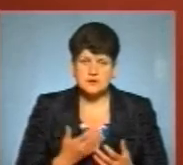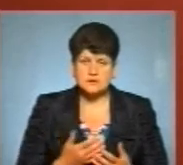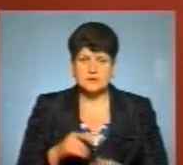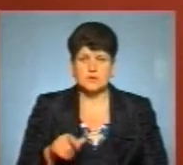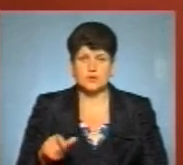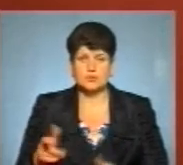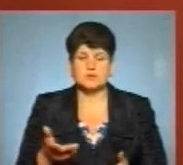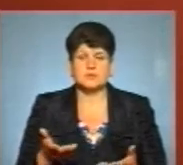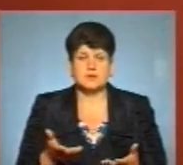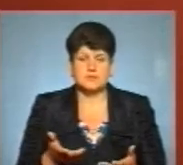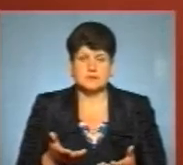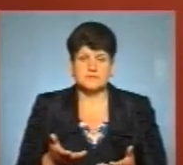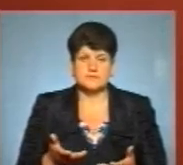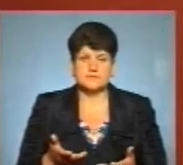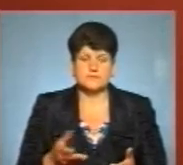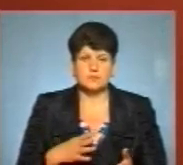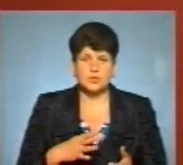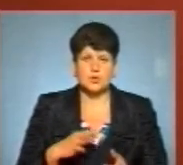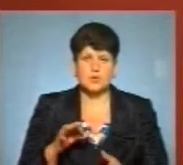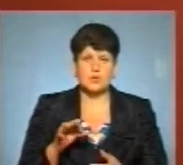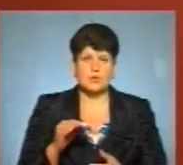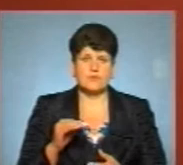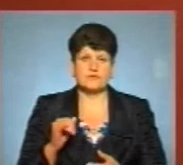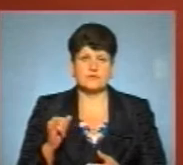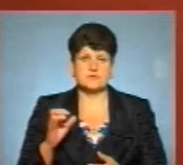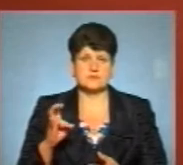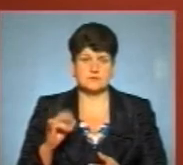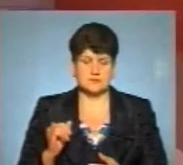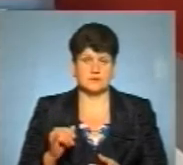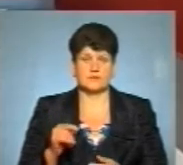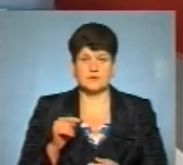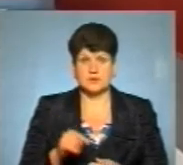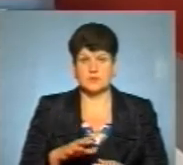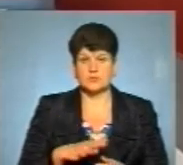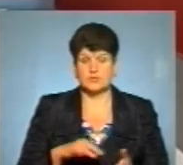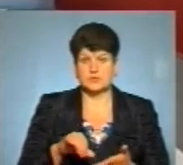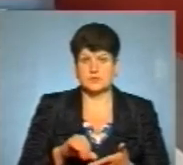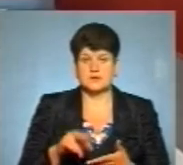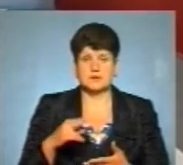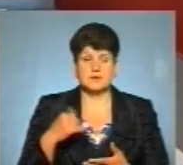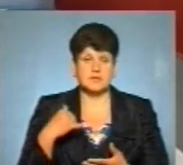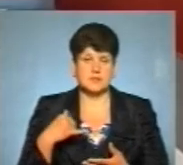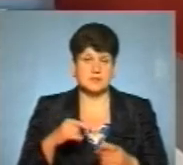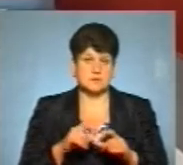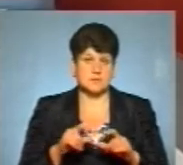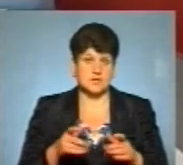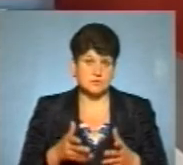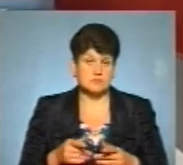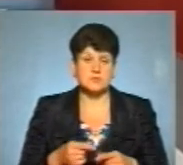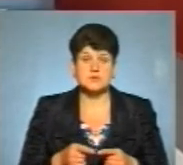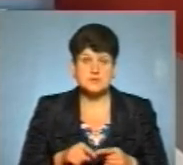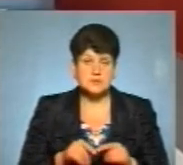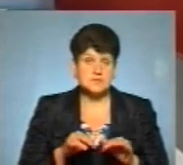Люди, які були офісними працівниками, власне перебували в диспетчерській, очевидно, таких